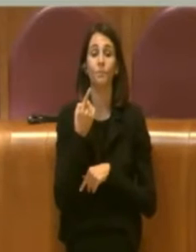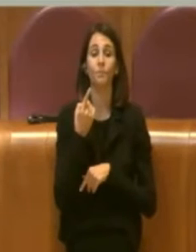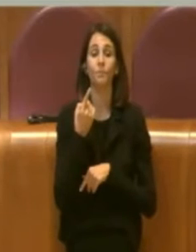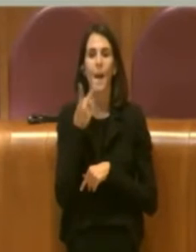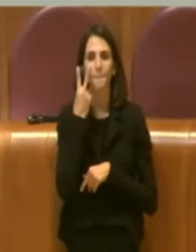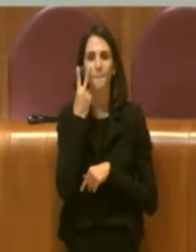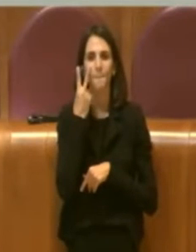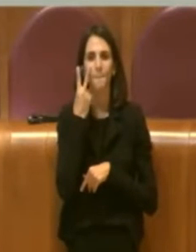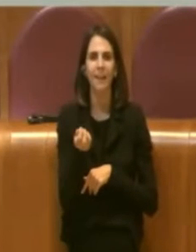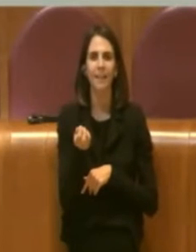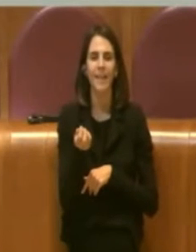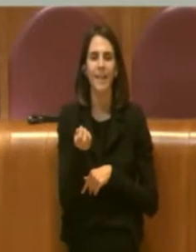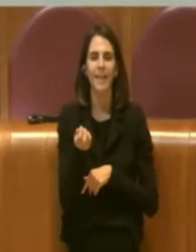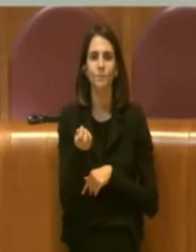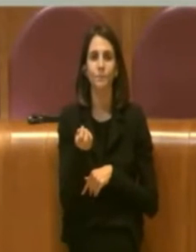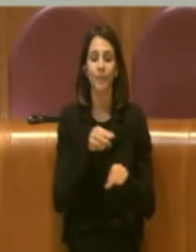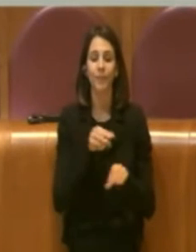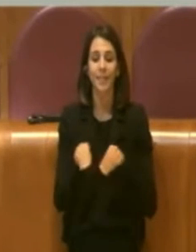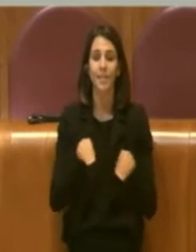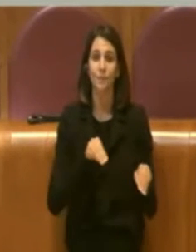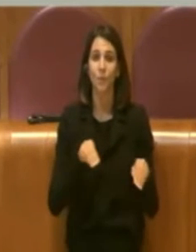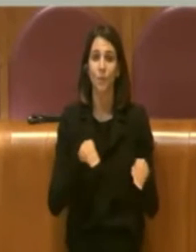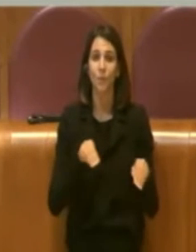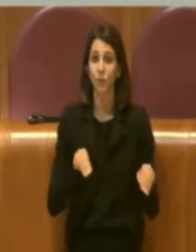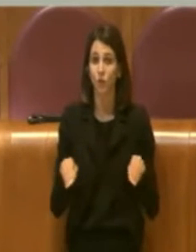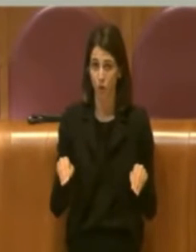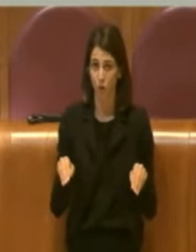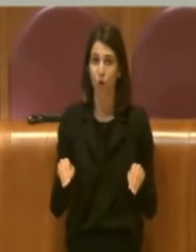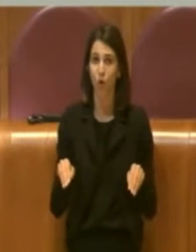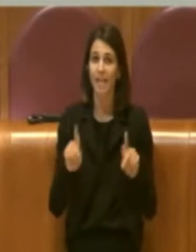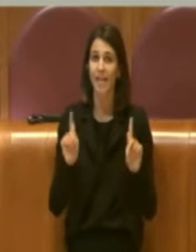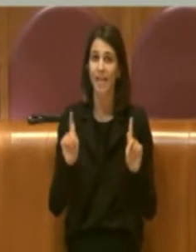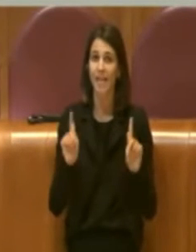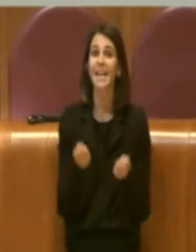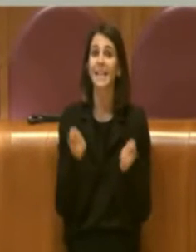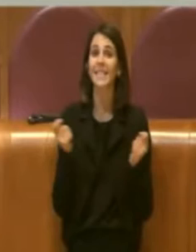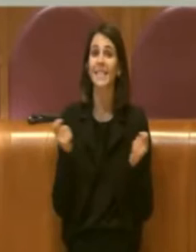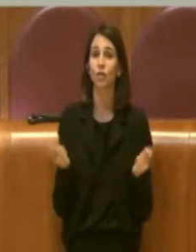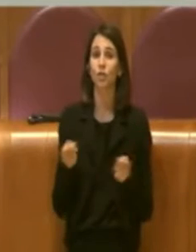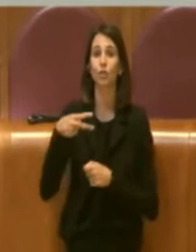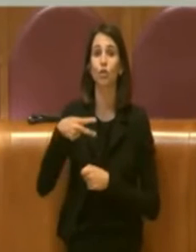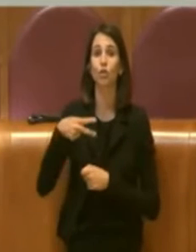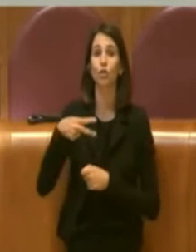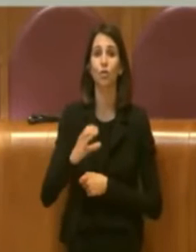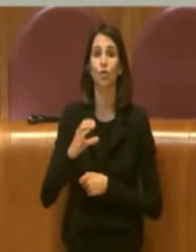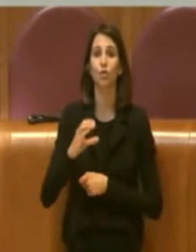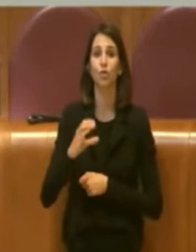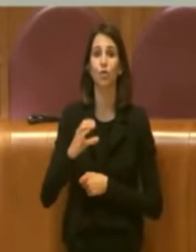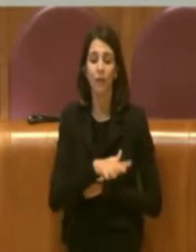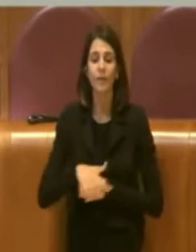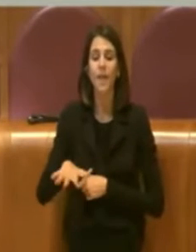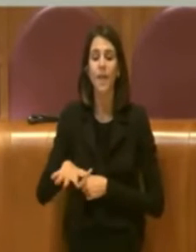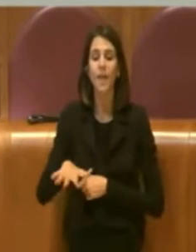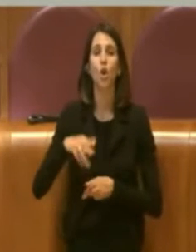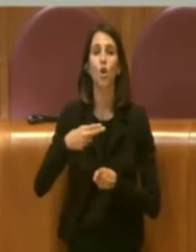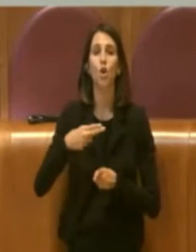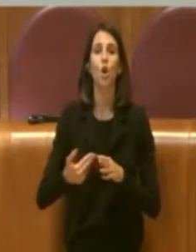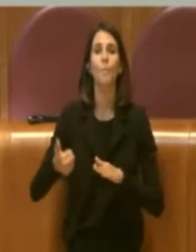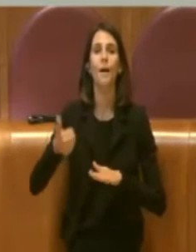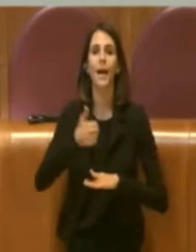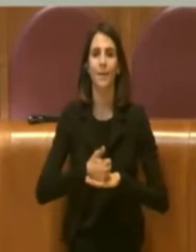disposizione di norme per l'esercizio del servizio NCC nel territorio di Roma Capitale soprattutto